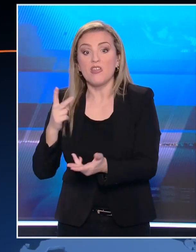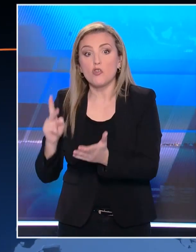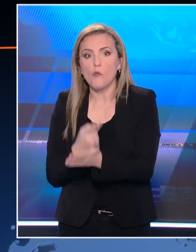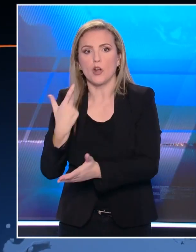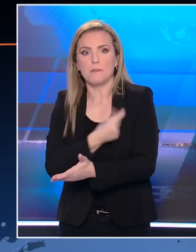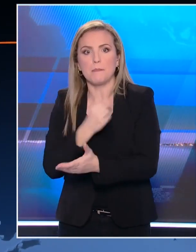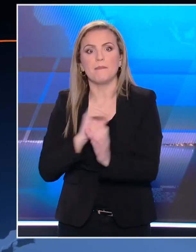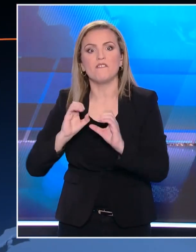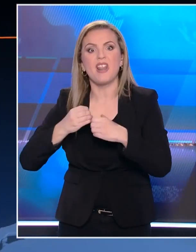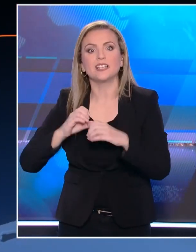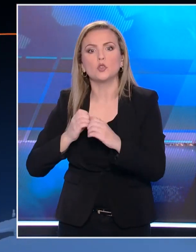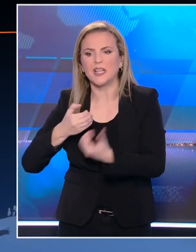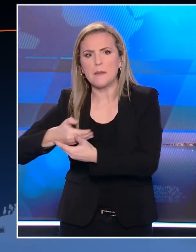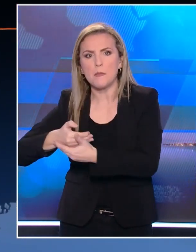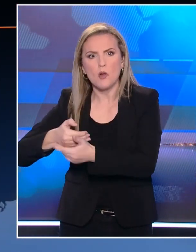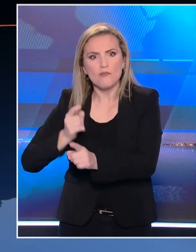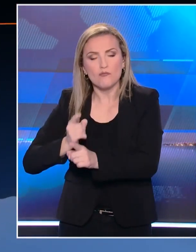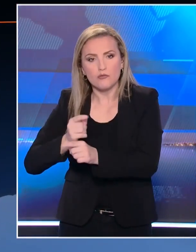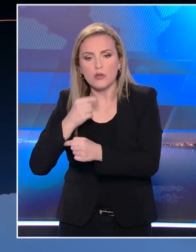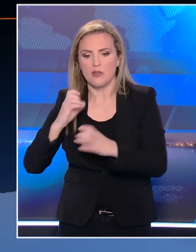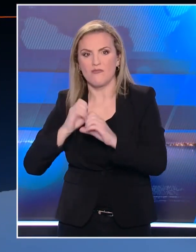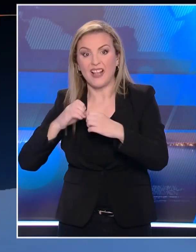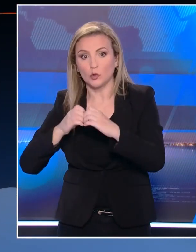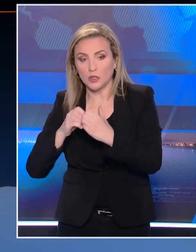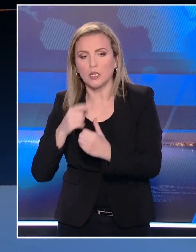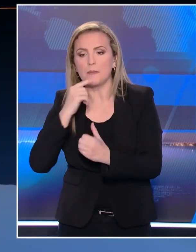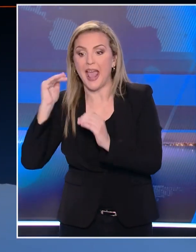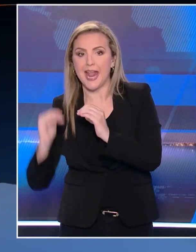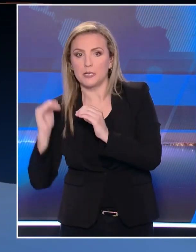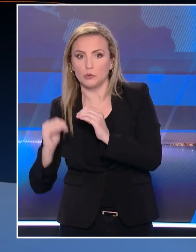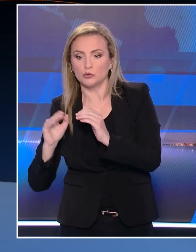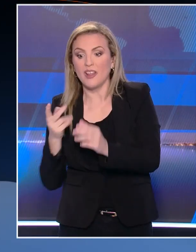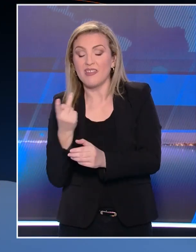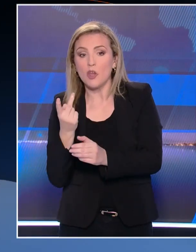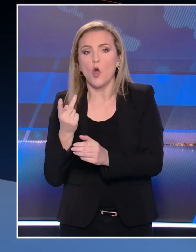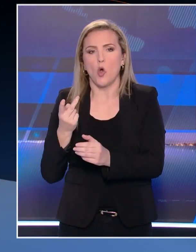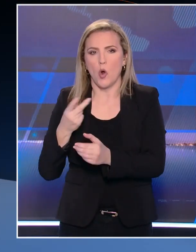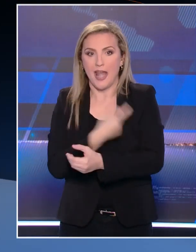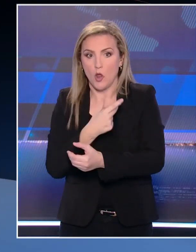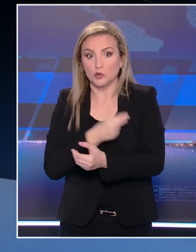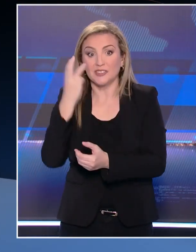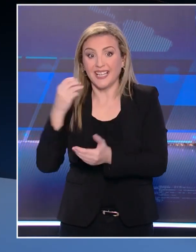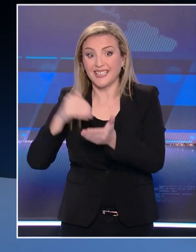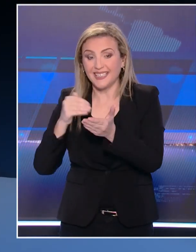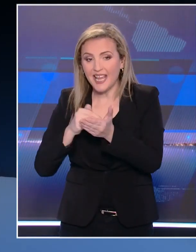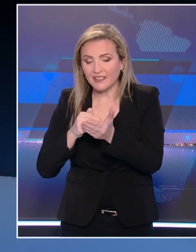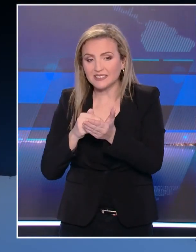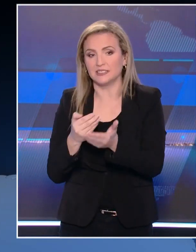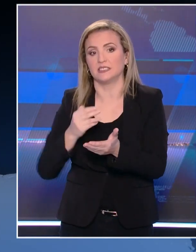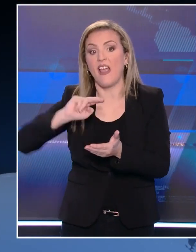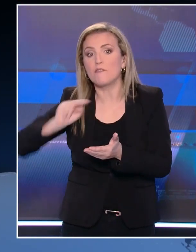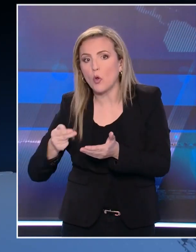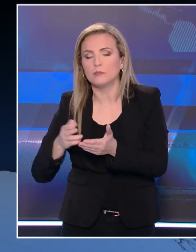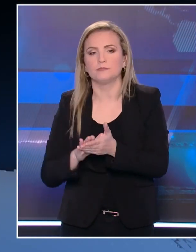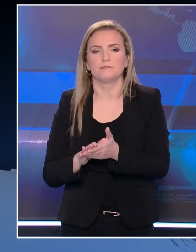βλαστοκύτταρα, τις κοστολογούσε από ό,τι μας είπε. Μας έκανε και κάποια έκδοση υποτίθεται. 30.000 ευρώ ήταν μόνο οι δύο ενέσεις. Σε βάρος του